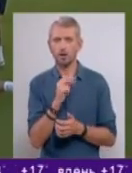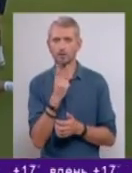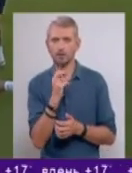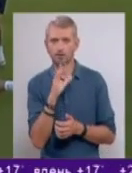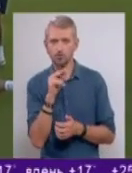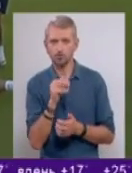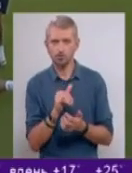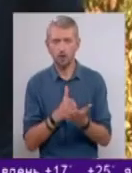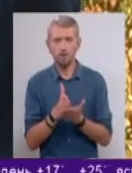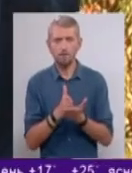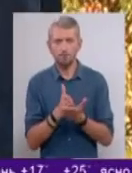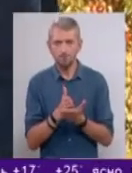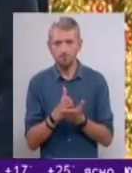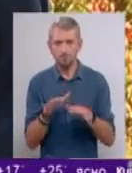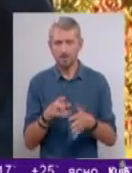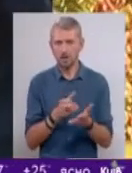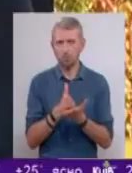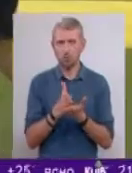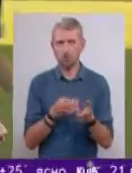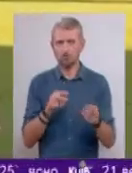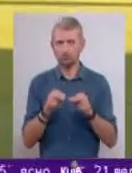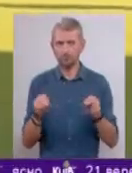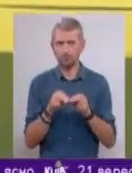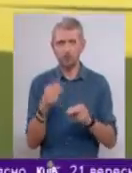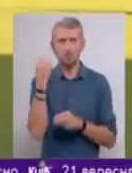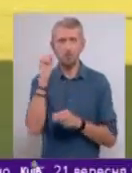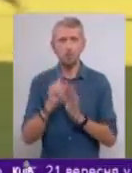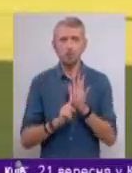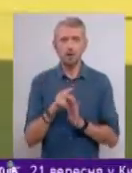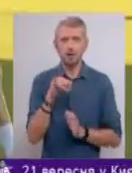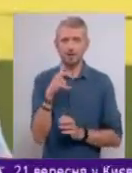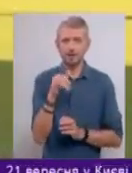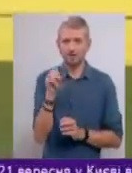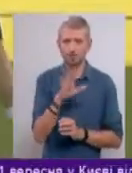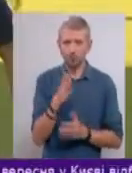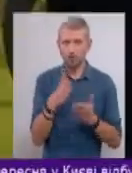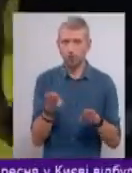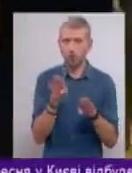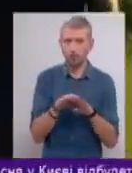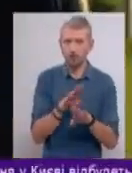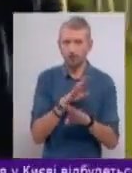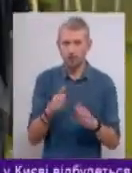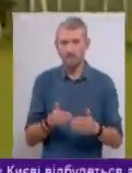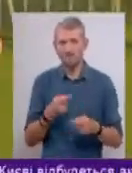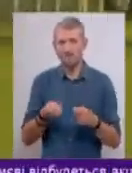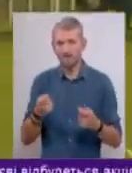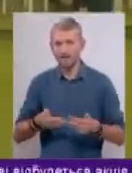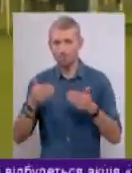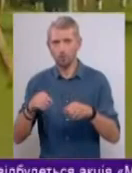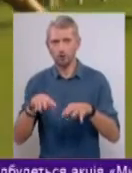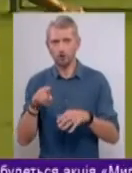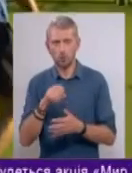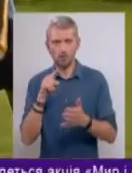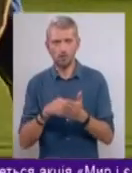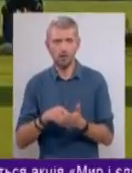місця на посаді керманича Динамо. Перемога на старті Ліги Європи, якщо не закриє, то принаймні відтермінує вирішення цього питання.